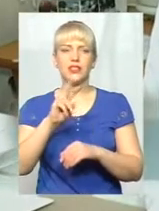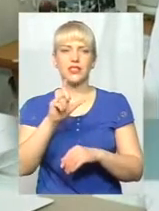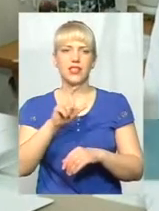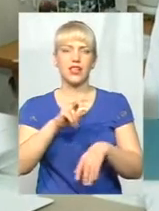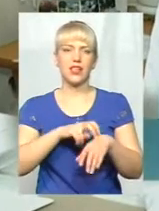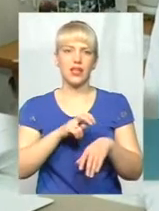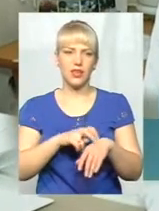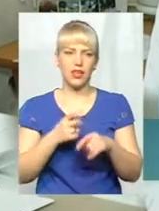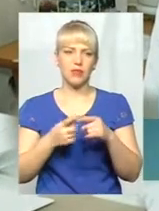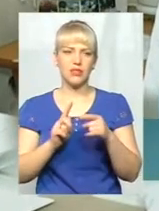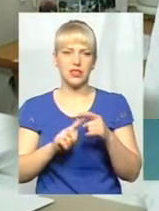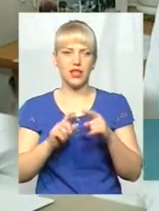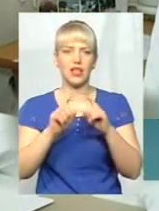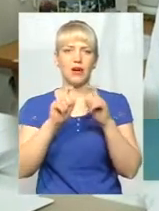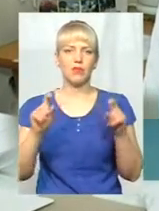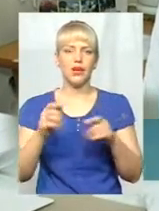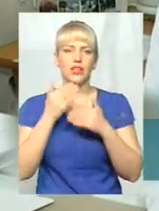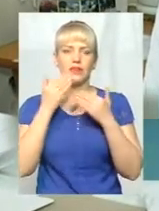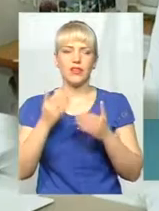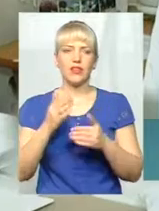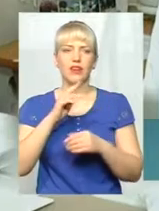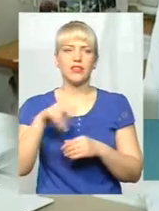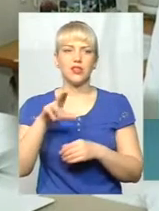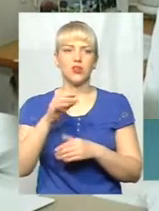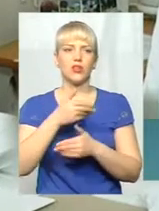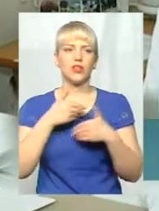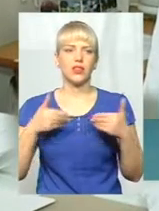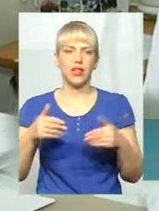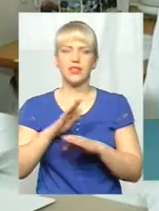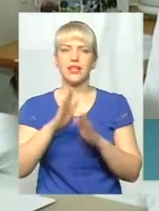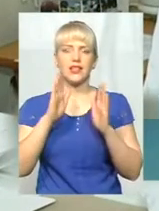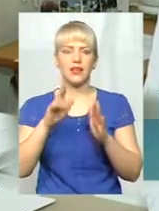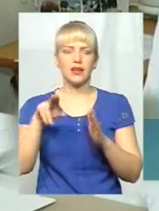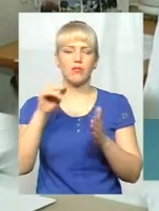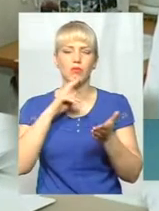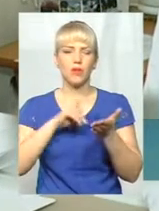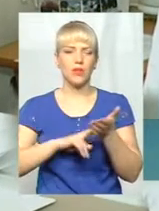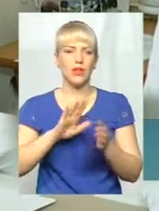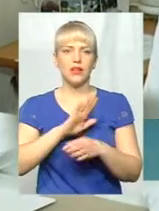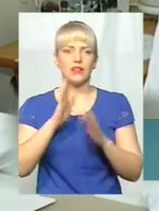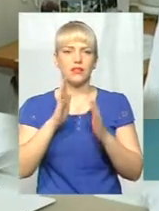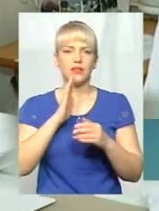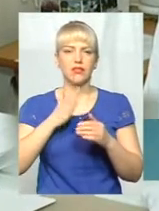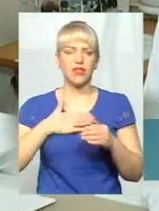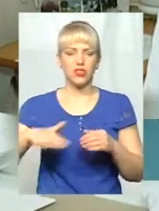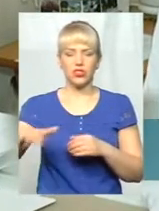до нас не тільки по прописці, ми не обмежуємося навіть межами своєї амбулаторії, є прописані